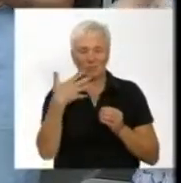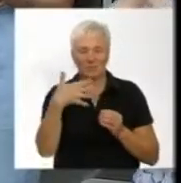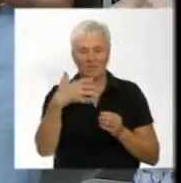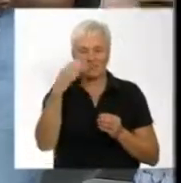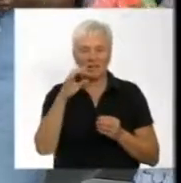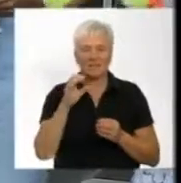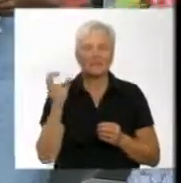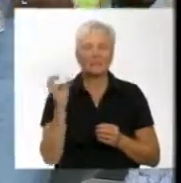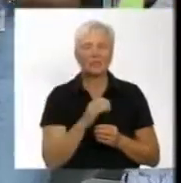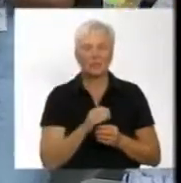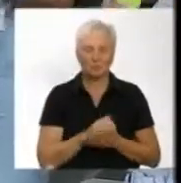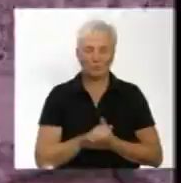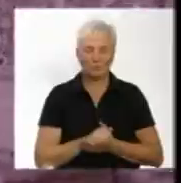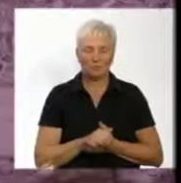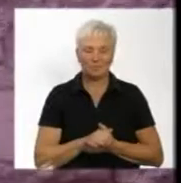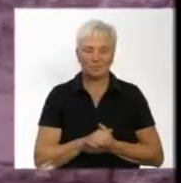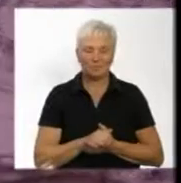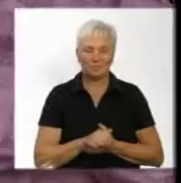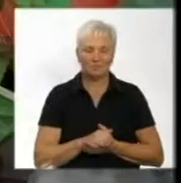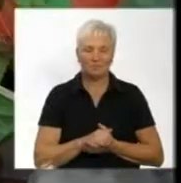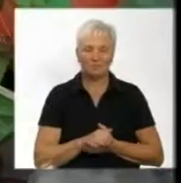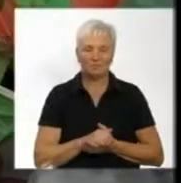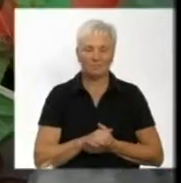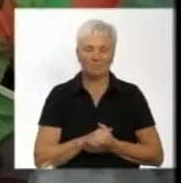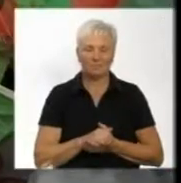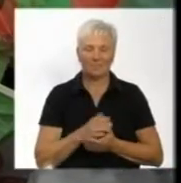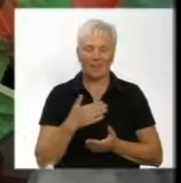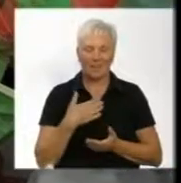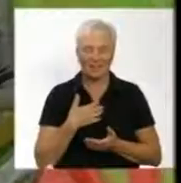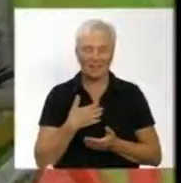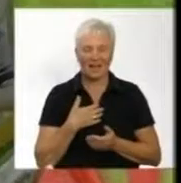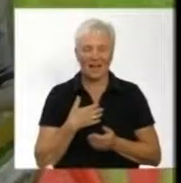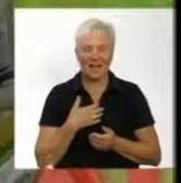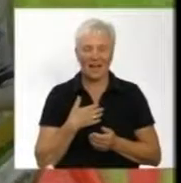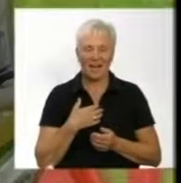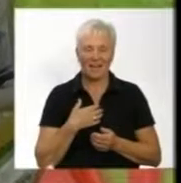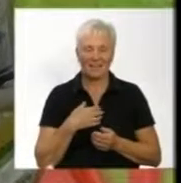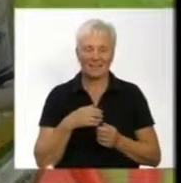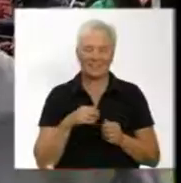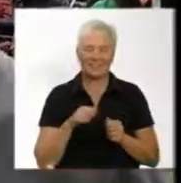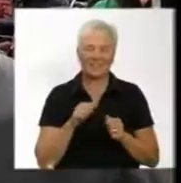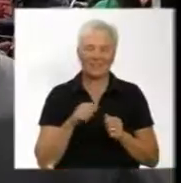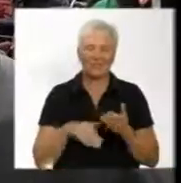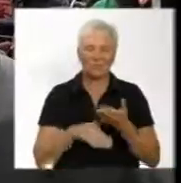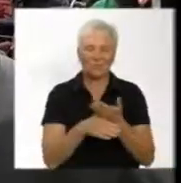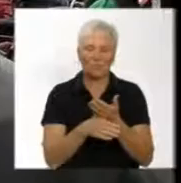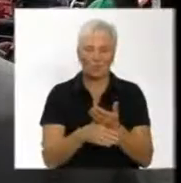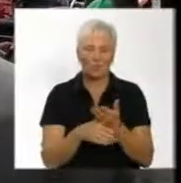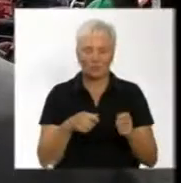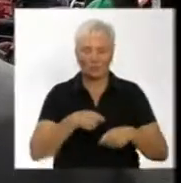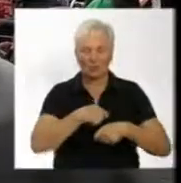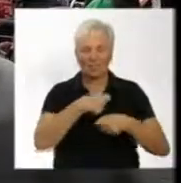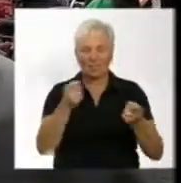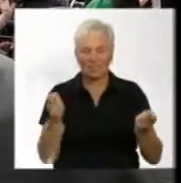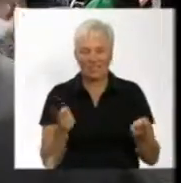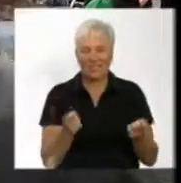секунд. Від наших спонсорів будуть призи, це будуть сертифікат, ігрове